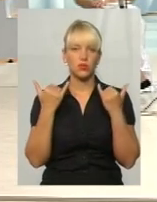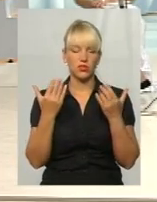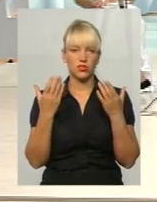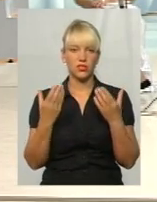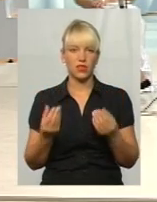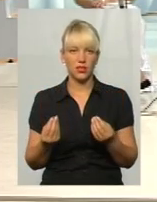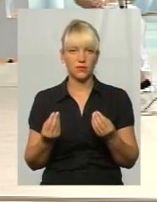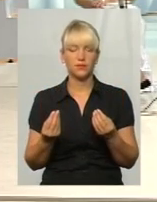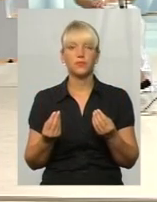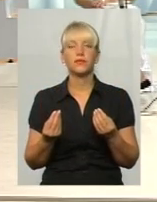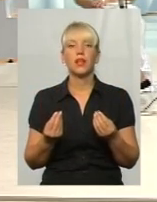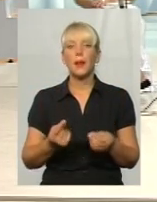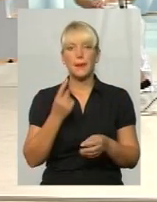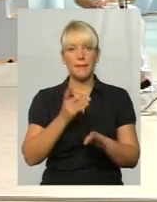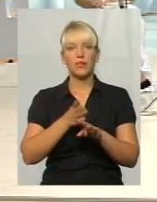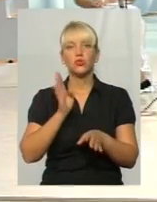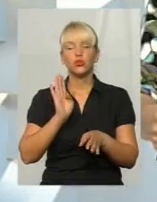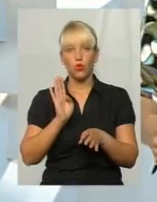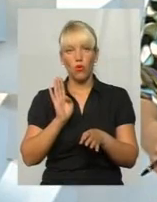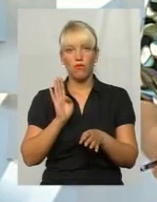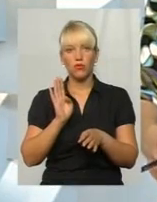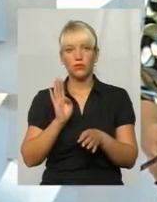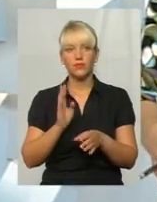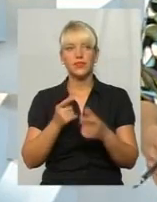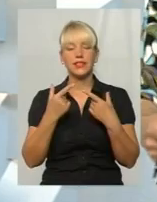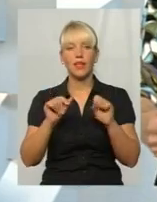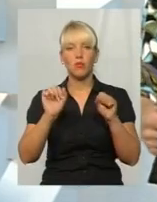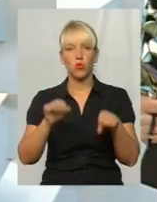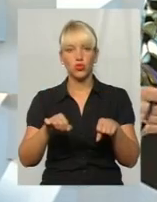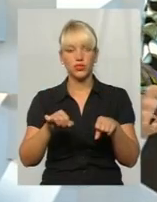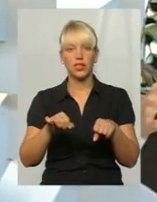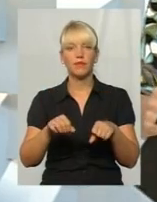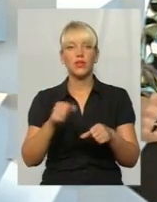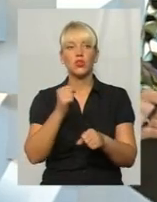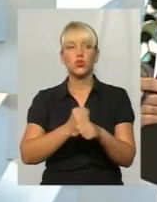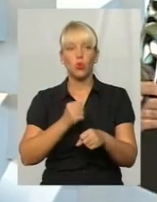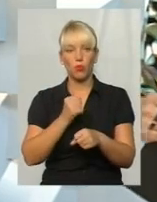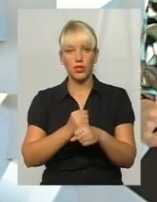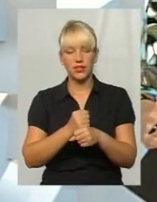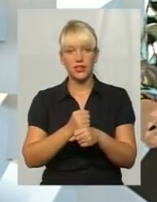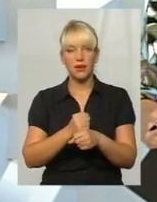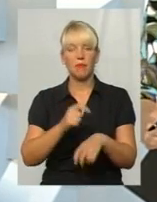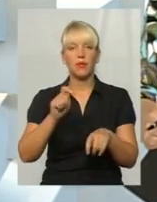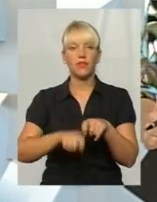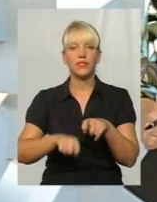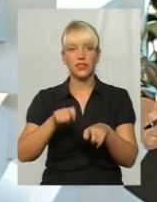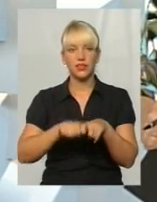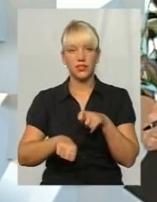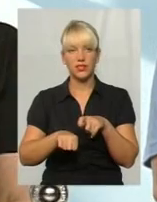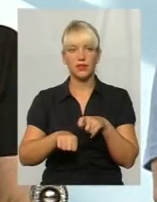день, першочергово, де можна перевіритись,